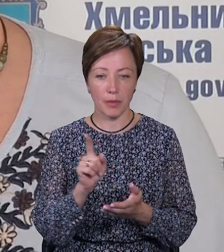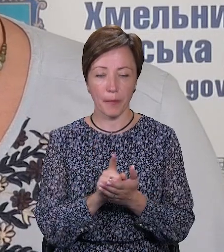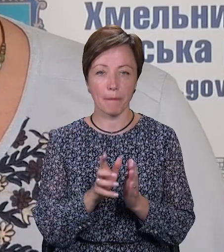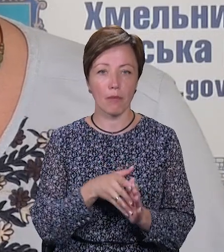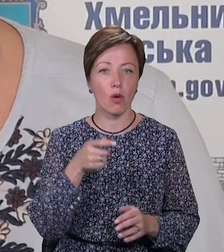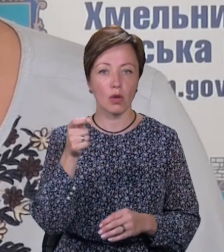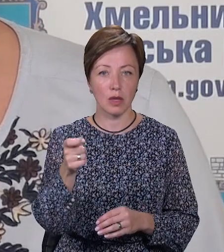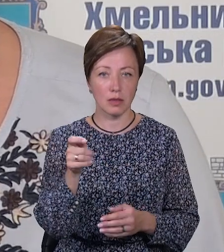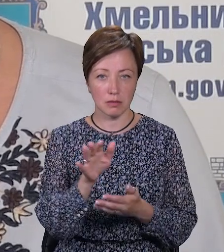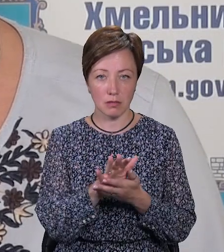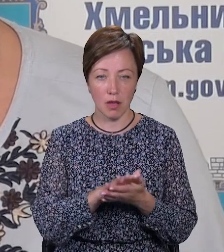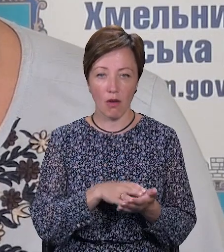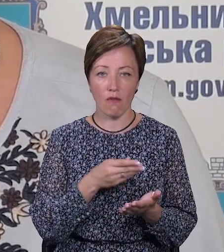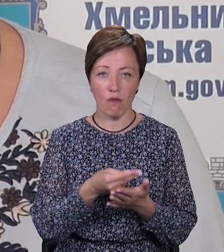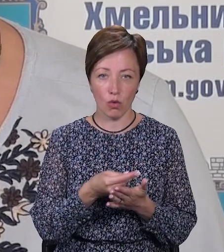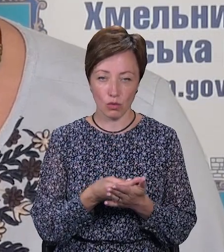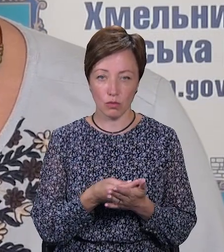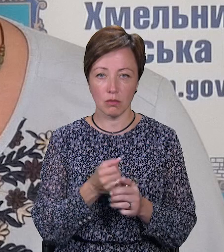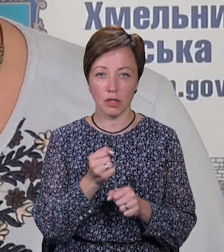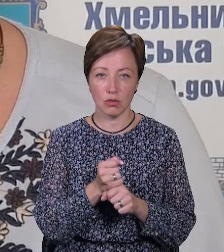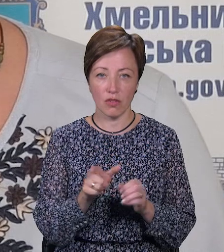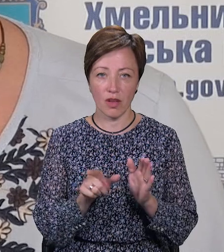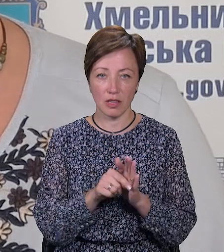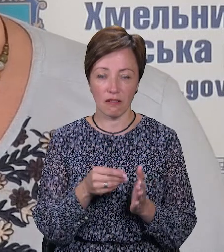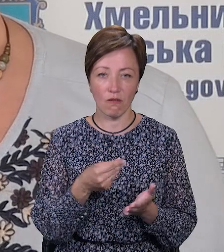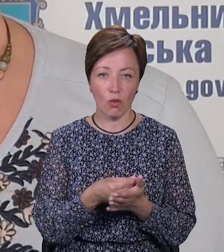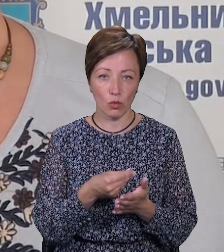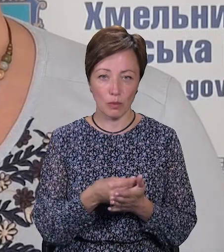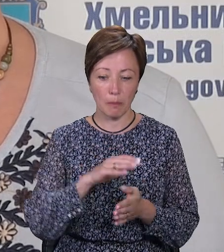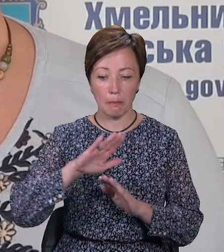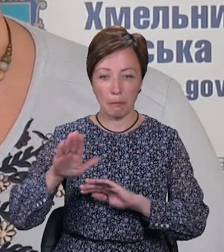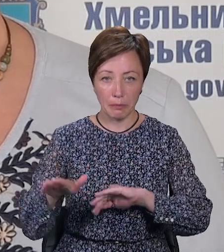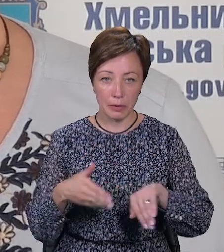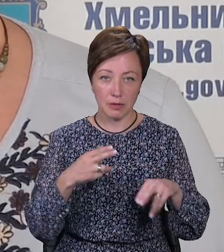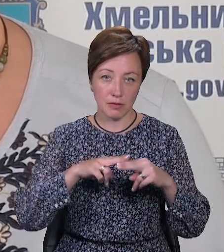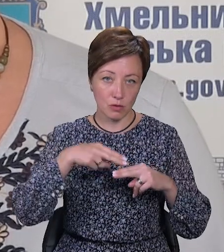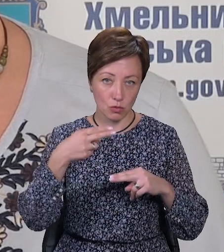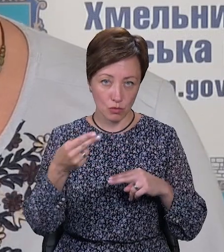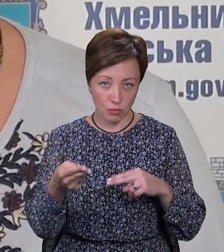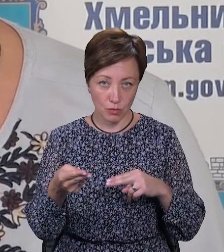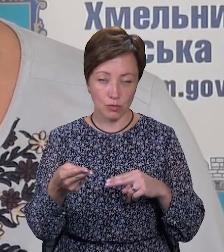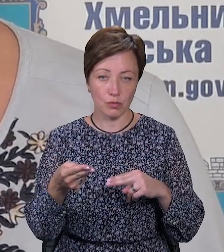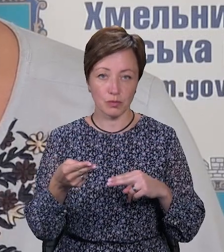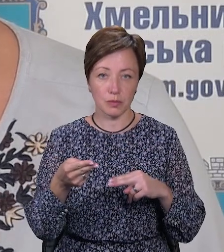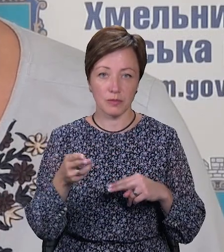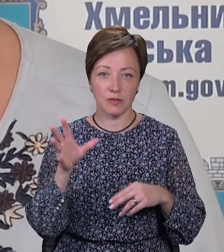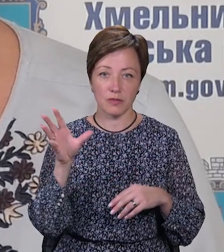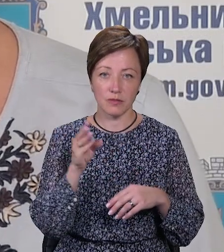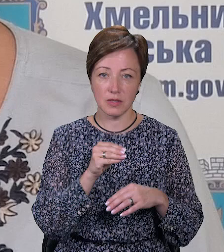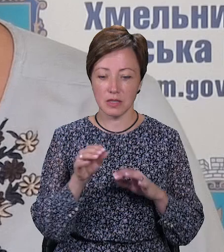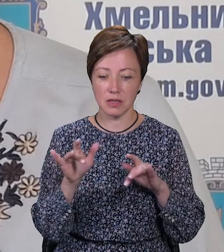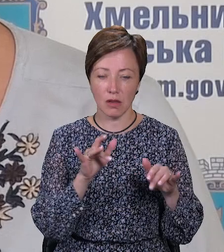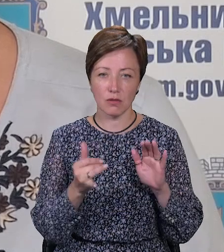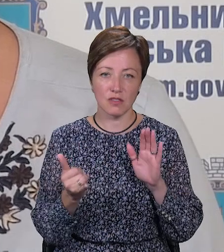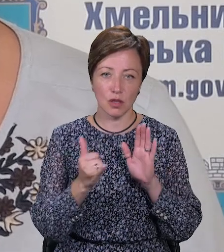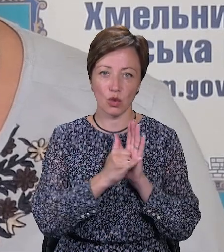заявку до фонду, працювати з фондом, і після відшкодування фонд відшкодовує всі заходи по